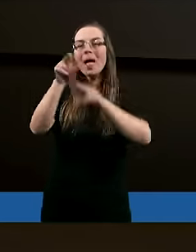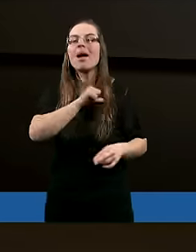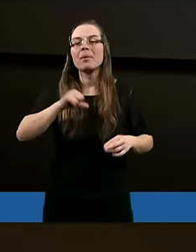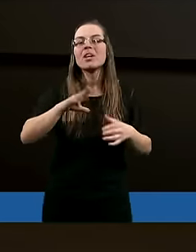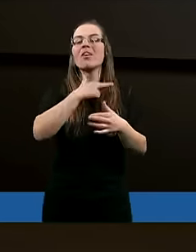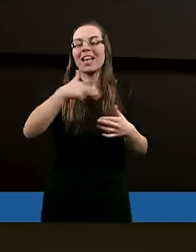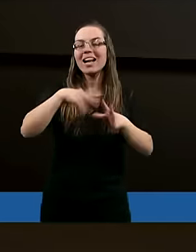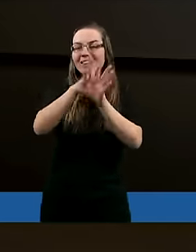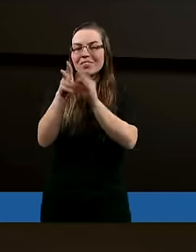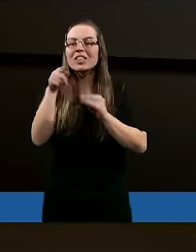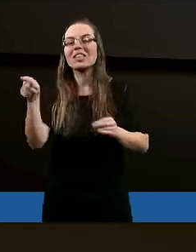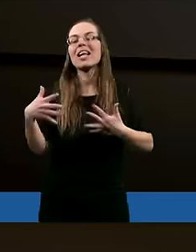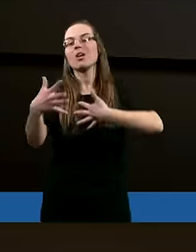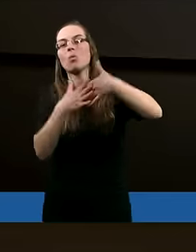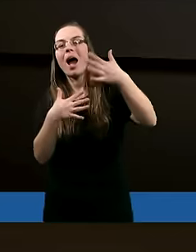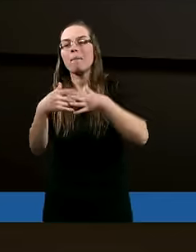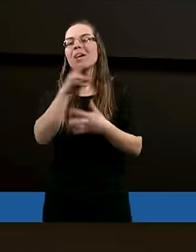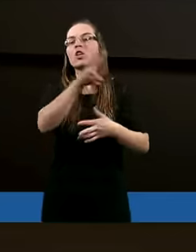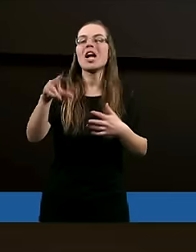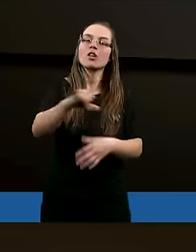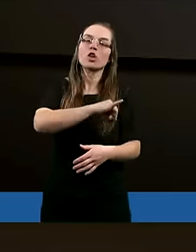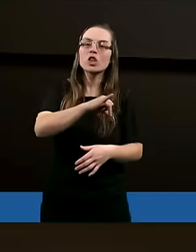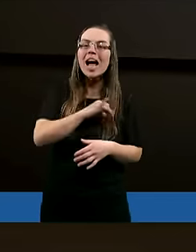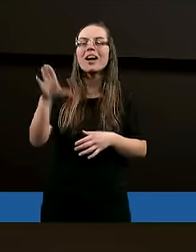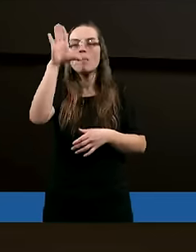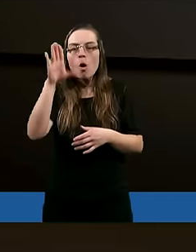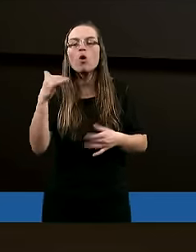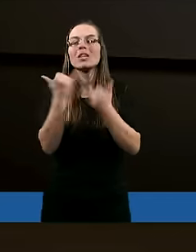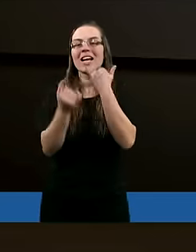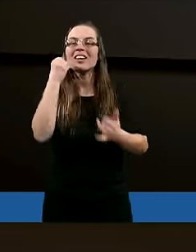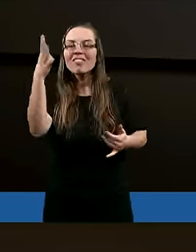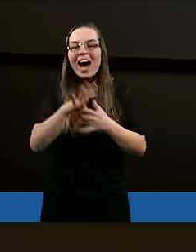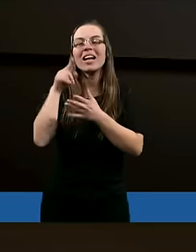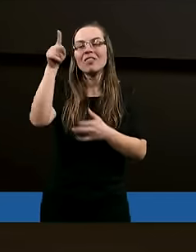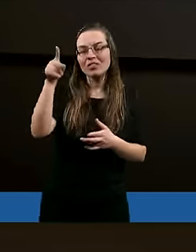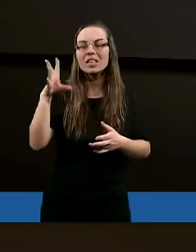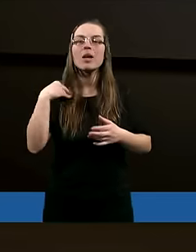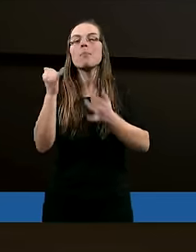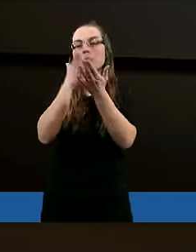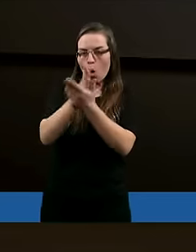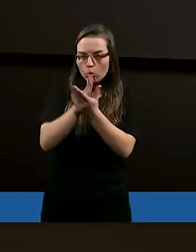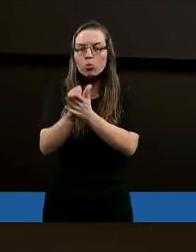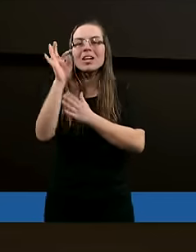nasze wszystkie słabe rzeczy, grzechy Bogu, jeżeli trwamy w nim, jesteśmy mu posłuszni w modlitwie,